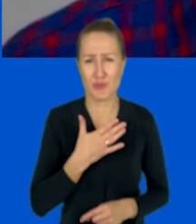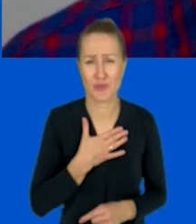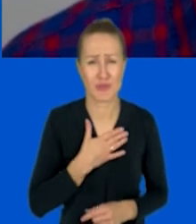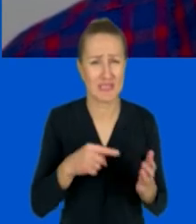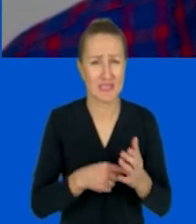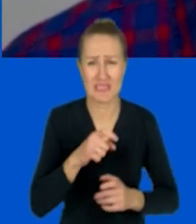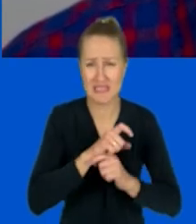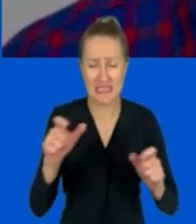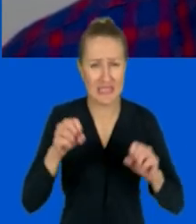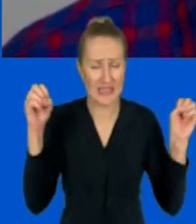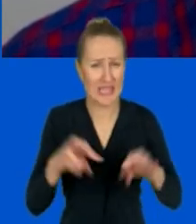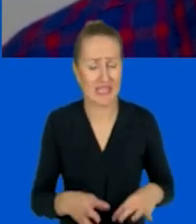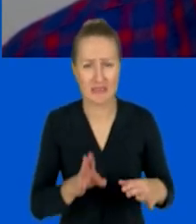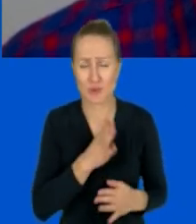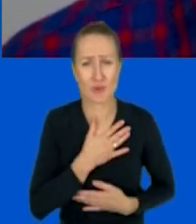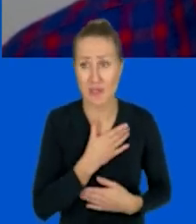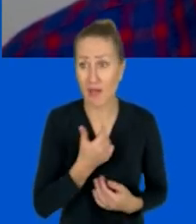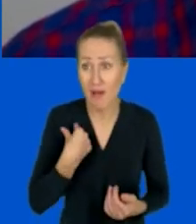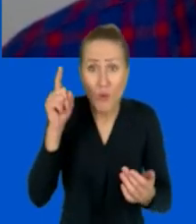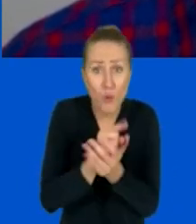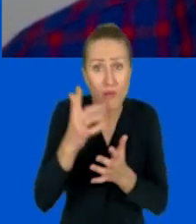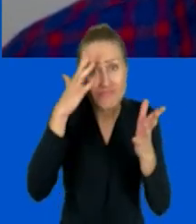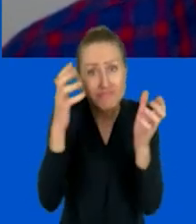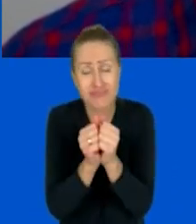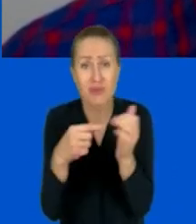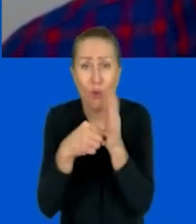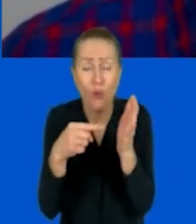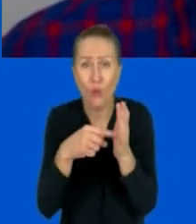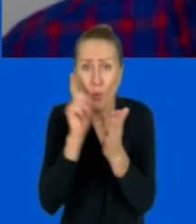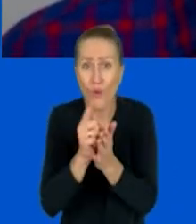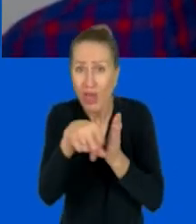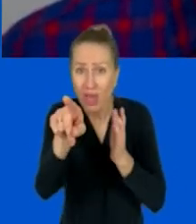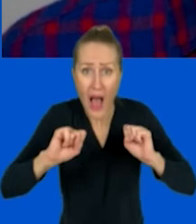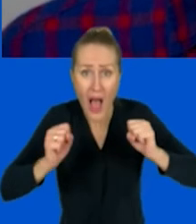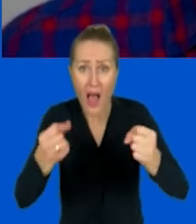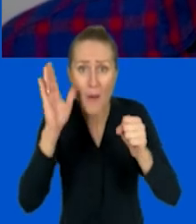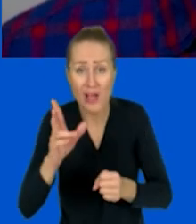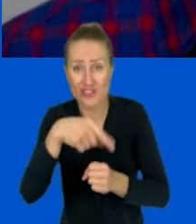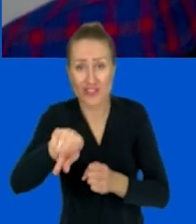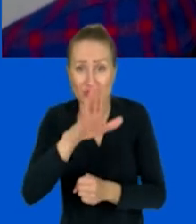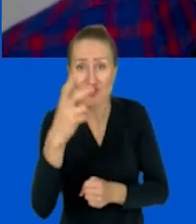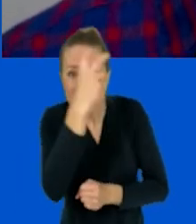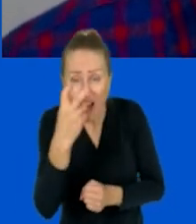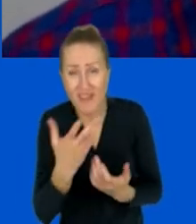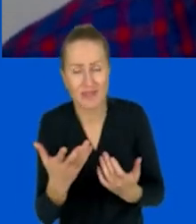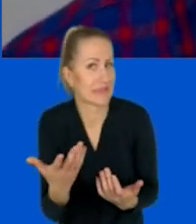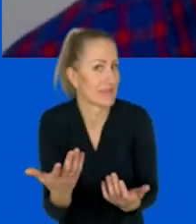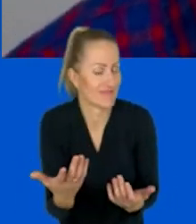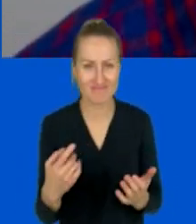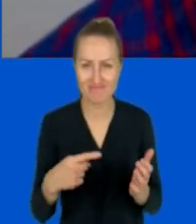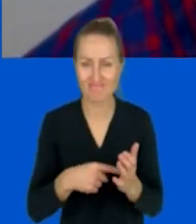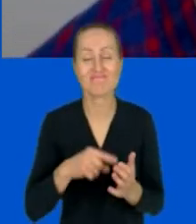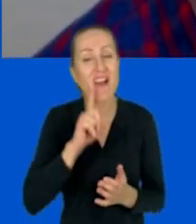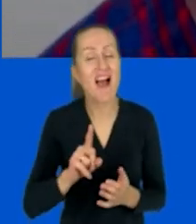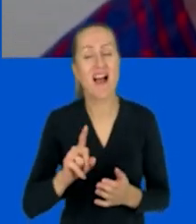moment. Czy ja będę w stanie wymyślić coś takiego, co będzie angażujące i co będzie ciekawe? Kurczę, powiem Ci